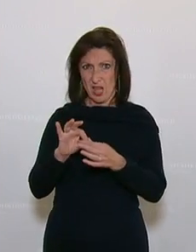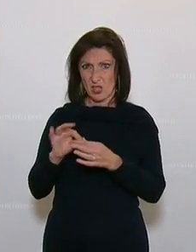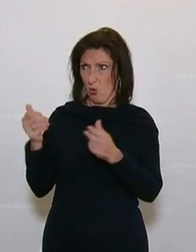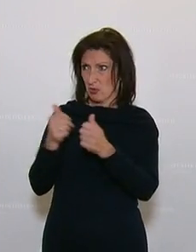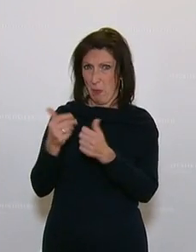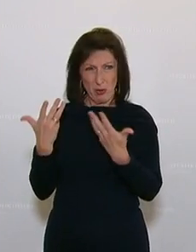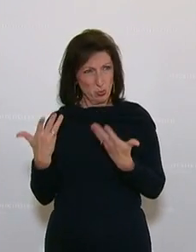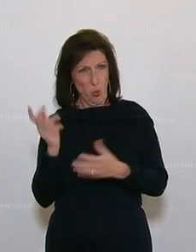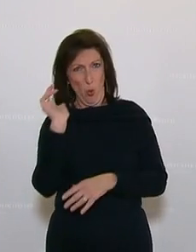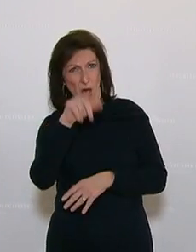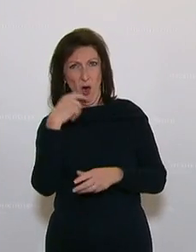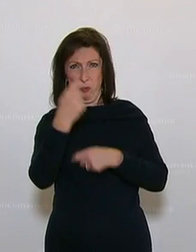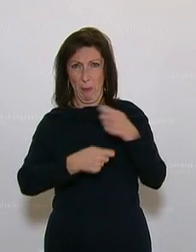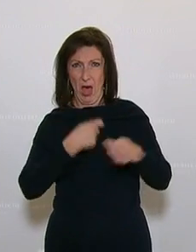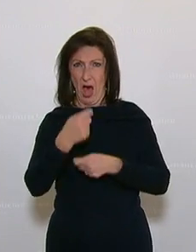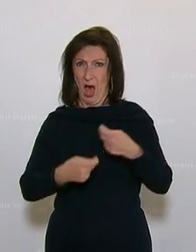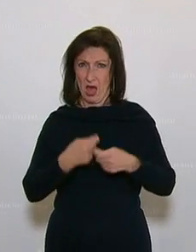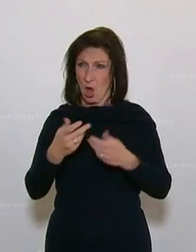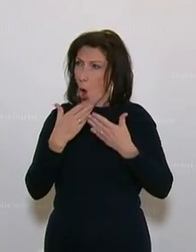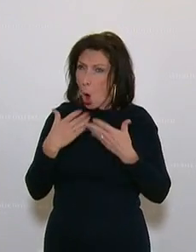zu werden, hat, glaube ich, keine Partei verdient.